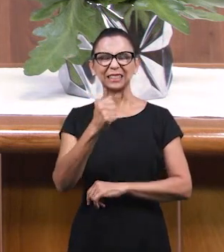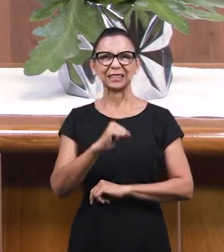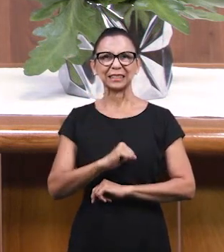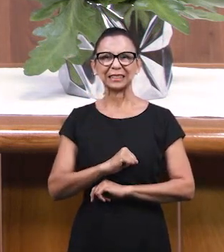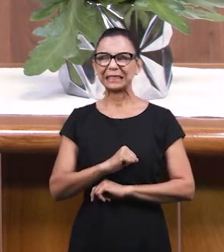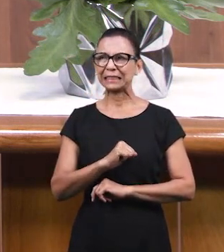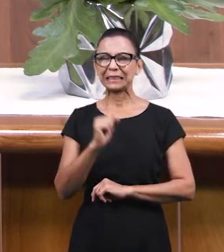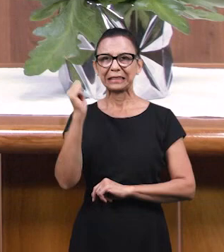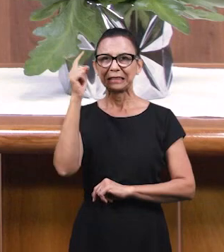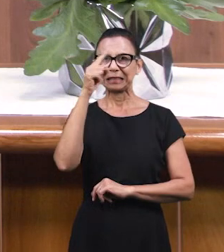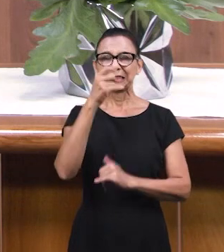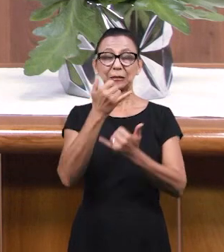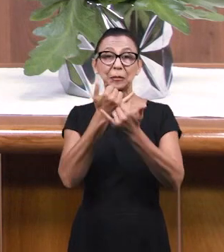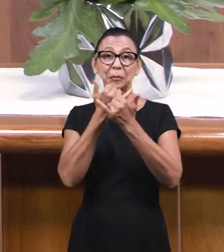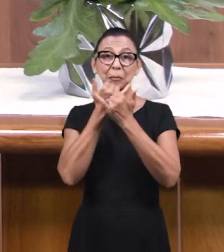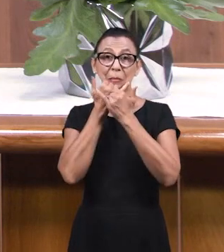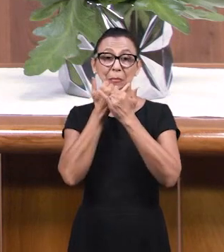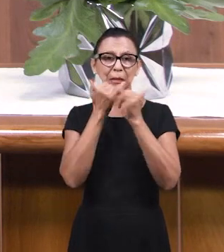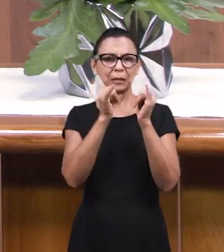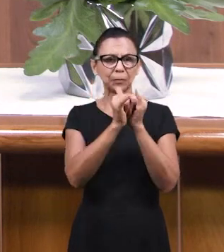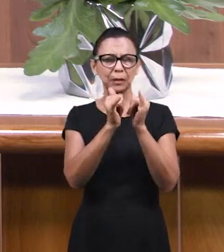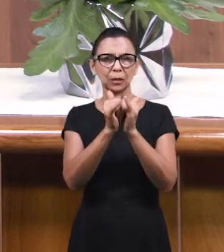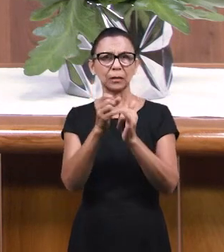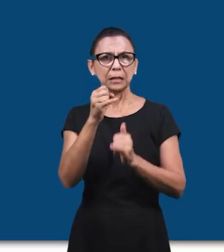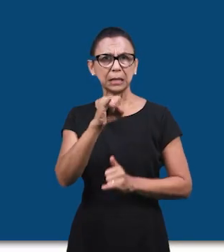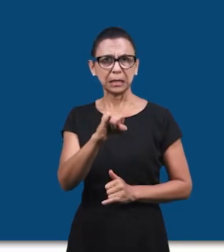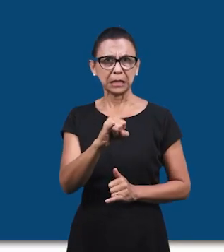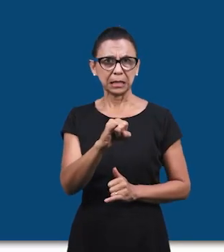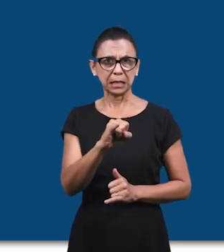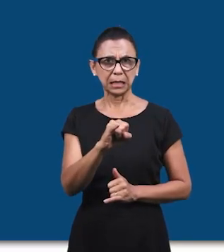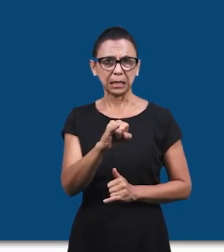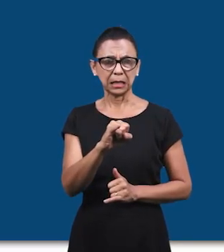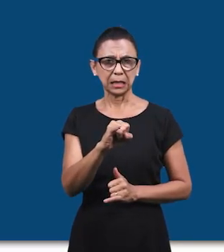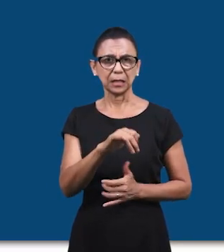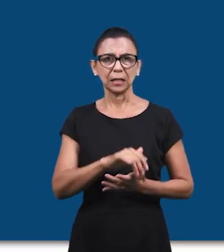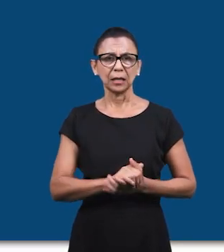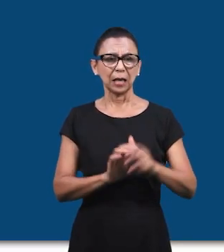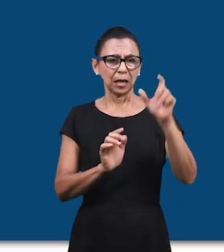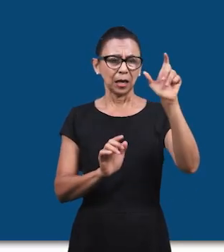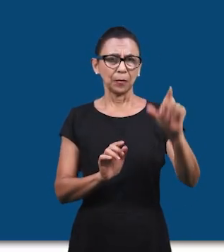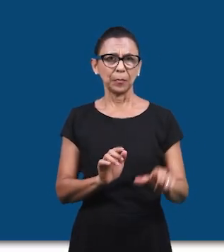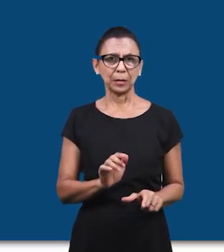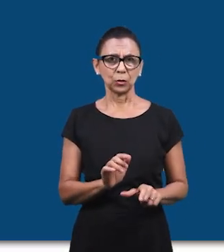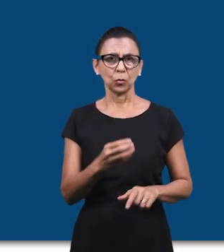прощай. Он здесь так же говорит, если брат, вы согрешите против тебя.